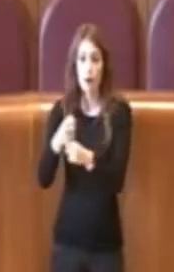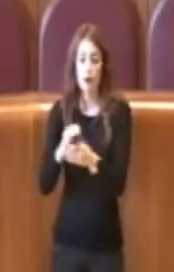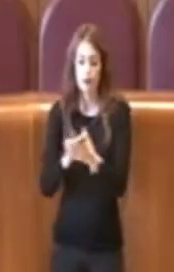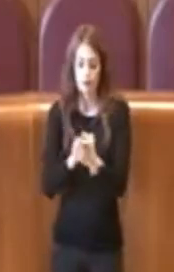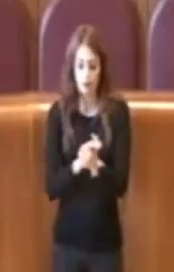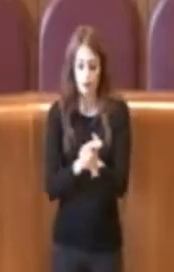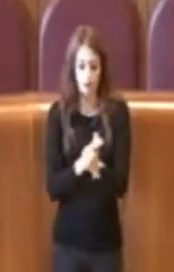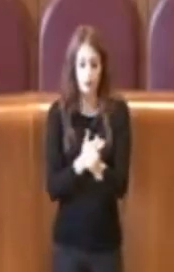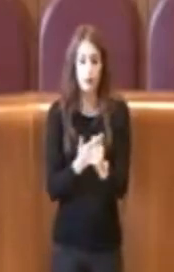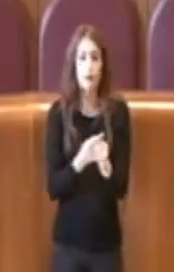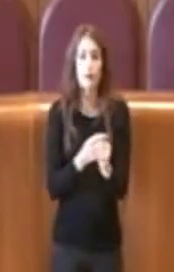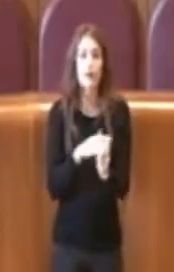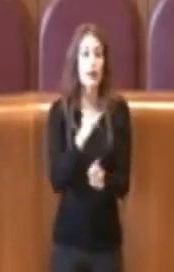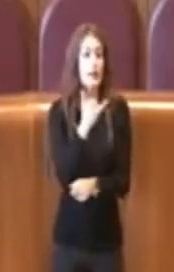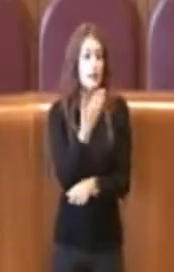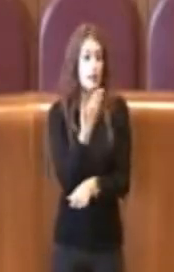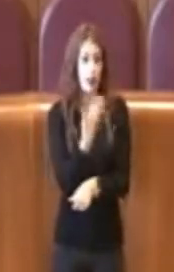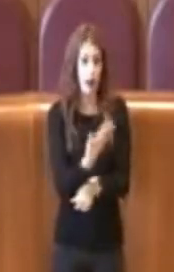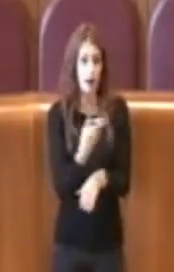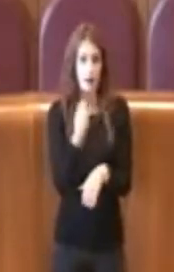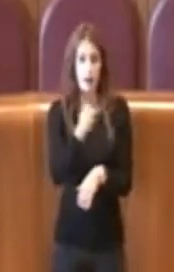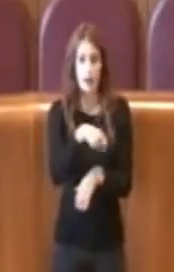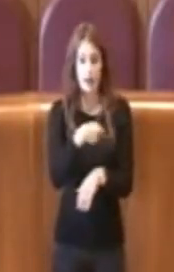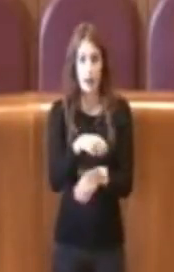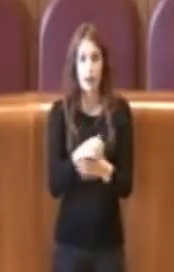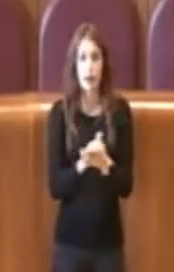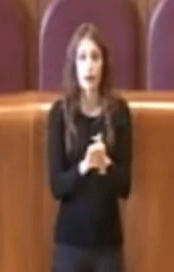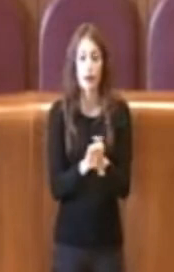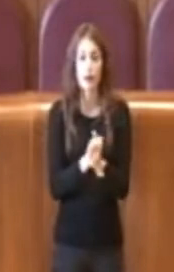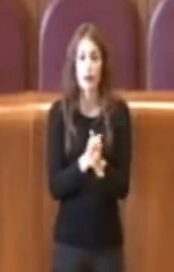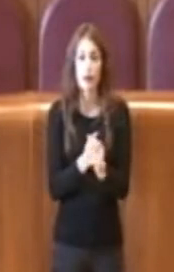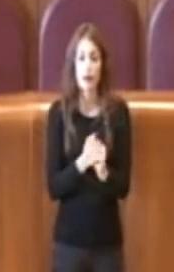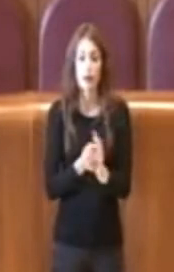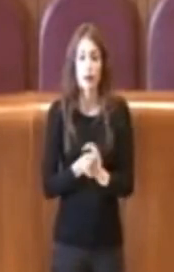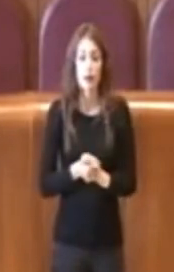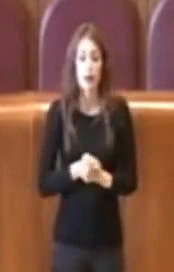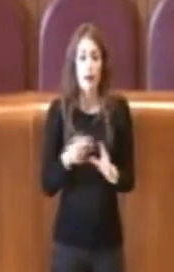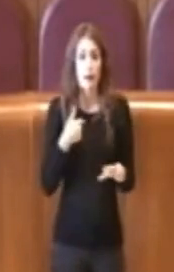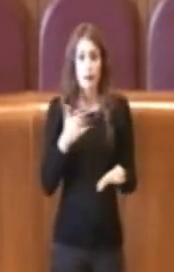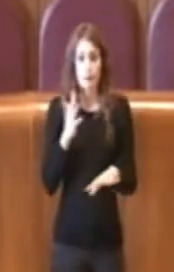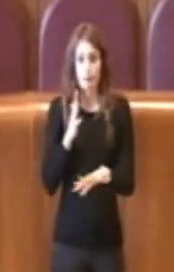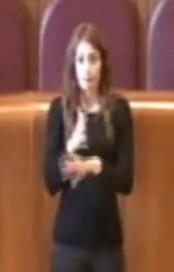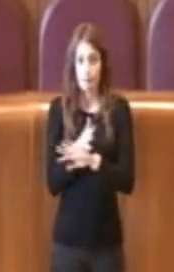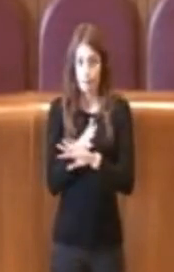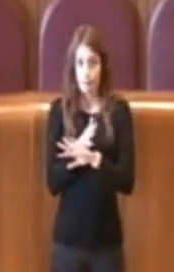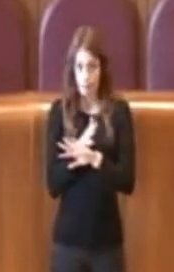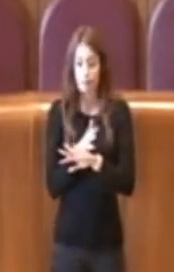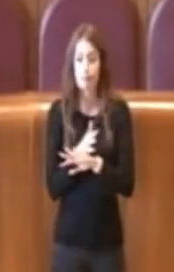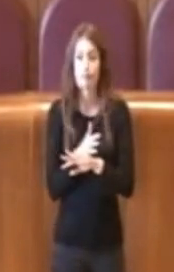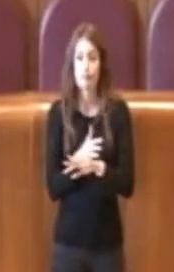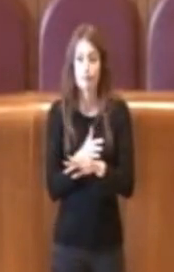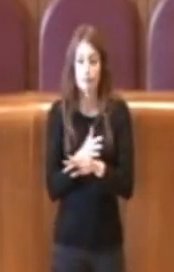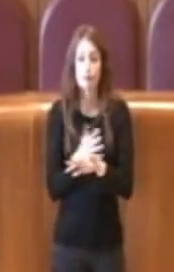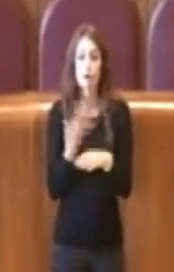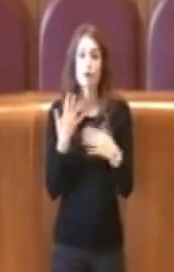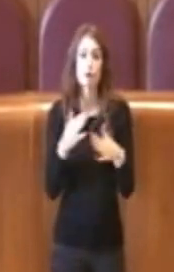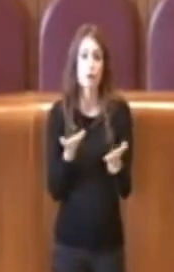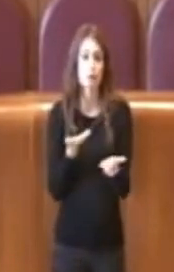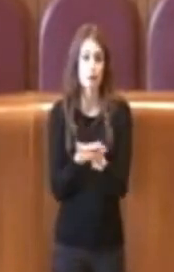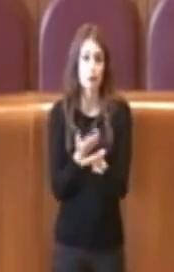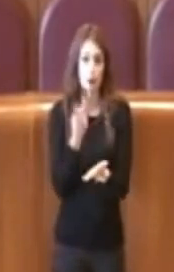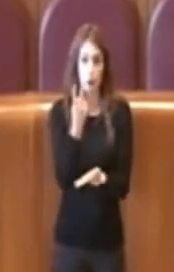Sì, grazie Presidente. Intervengo su presentato due